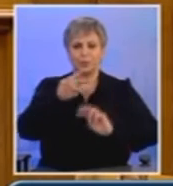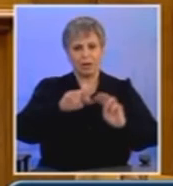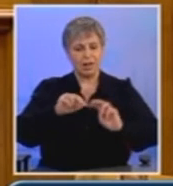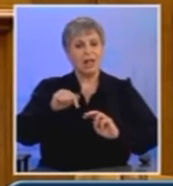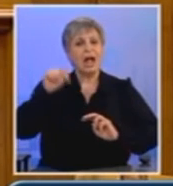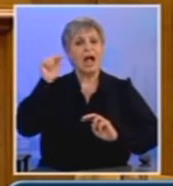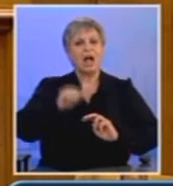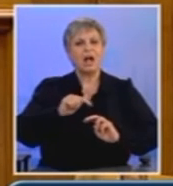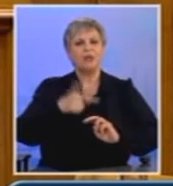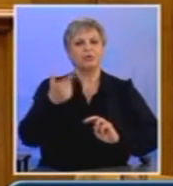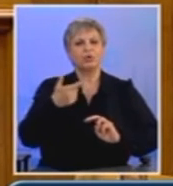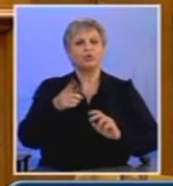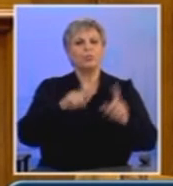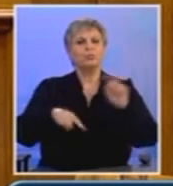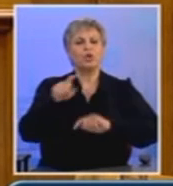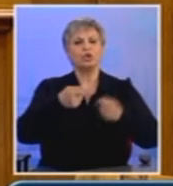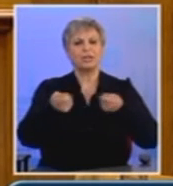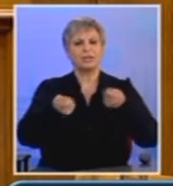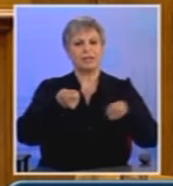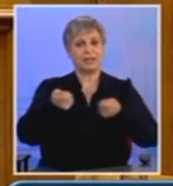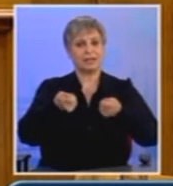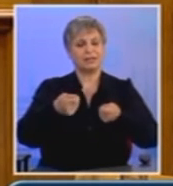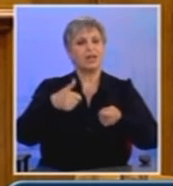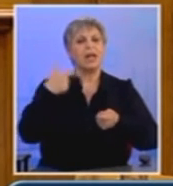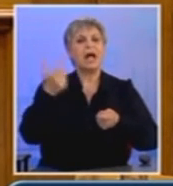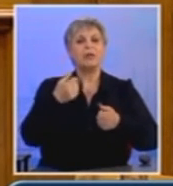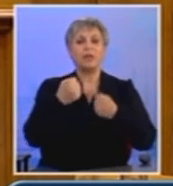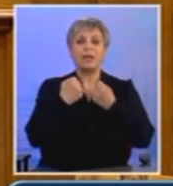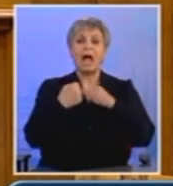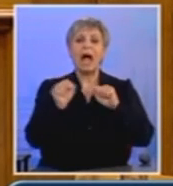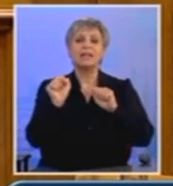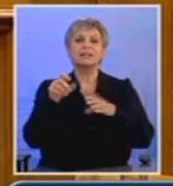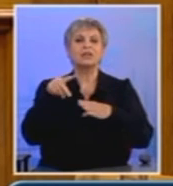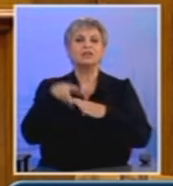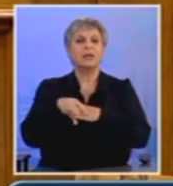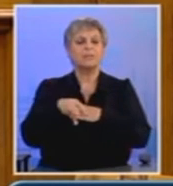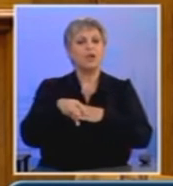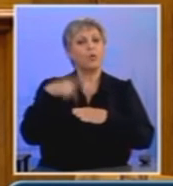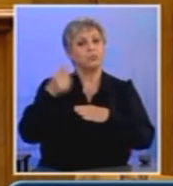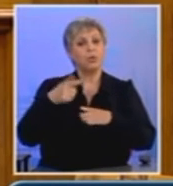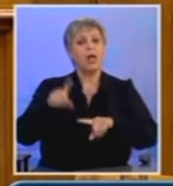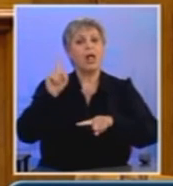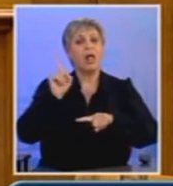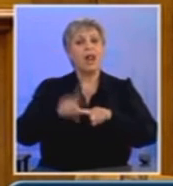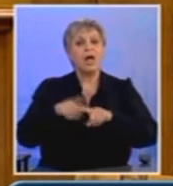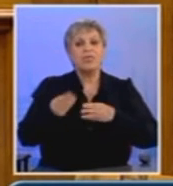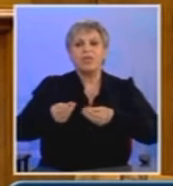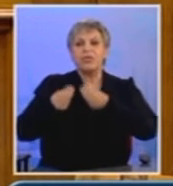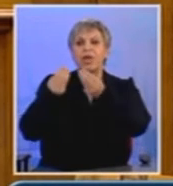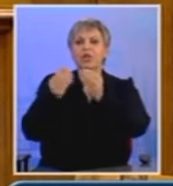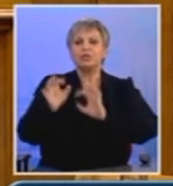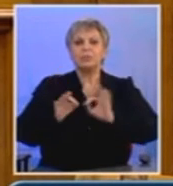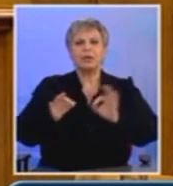ανεξάρτητου ταμείου στο οποίο θα μεταβερθούν ελληνικά περιουσιακά στοιχεία μεγάλης αξίας.